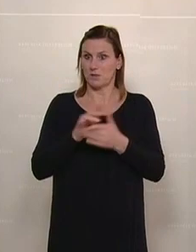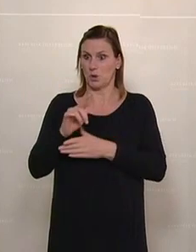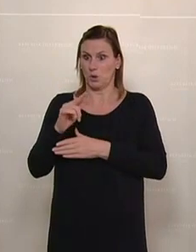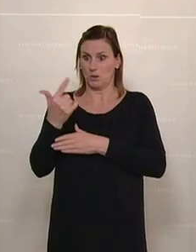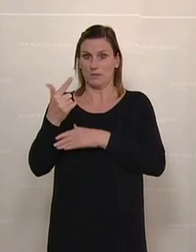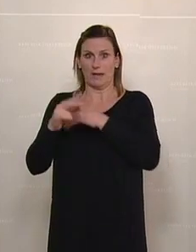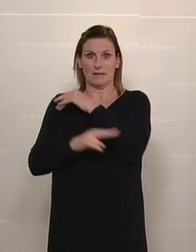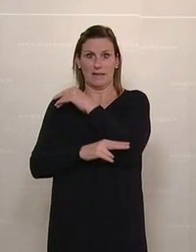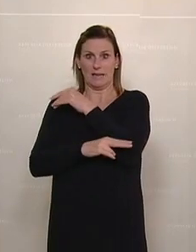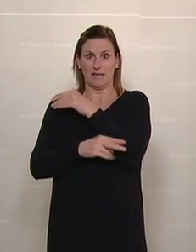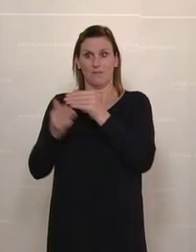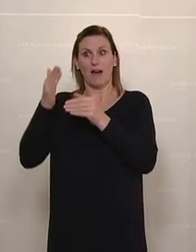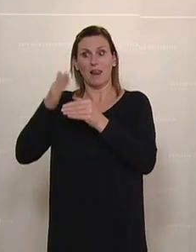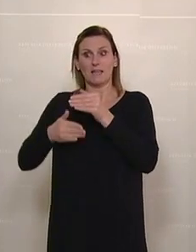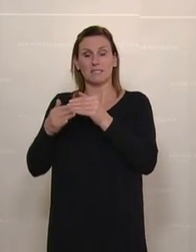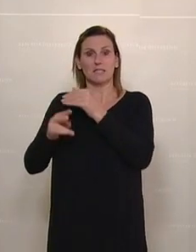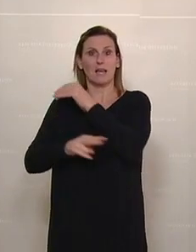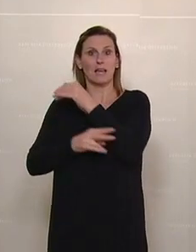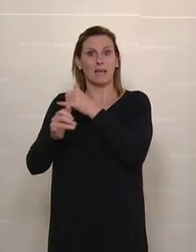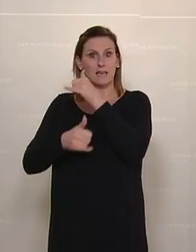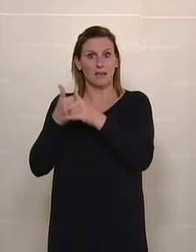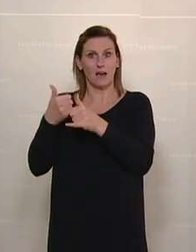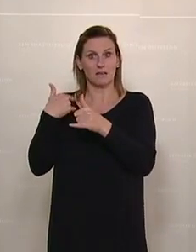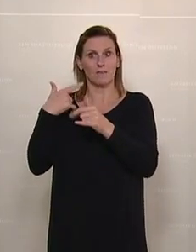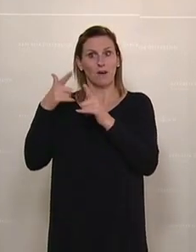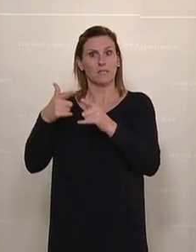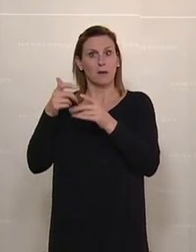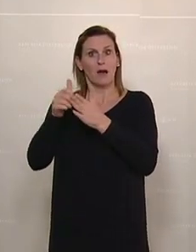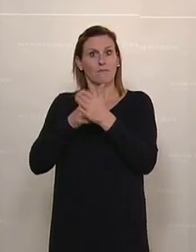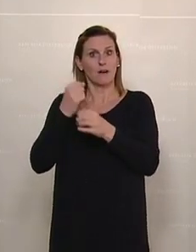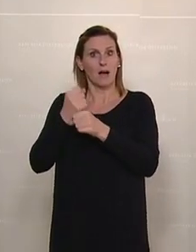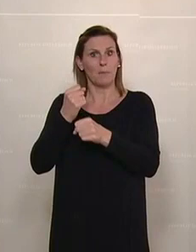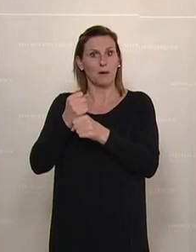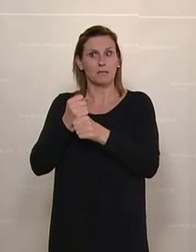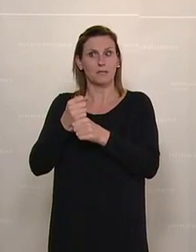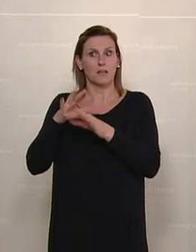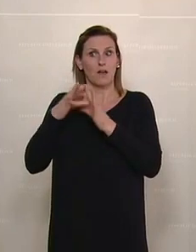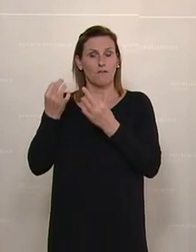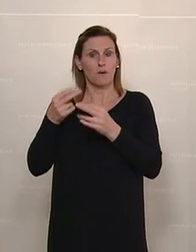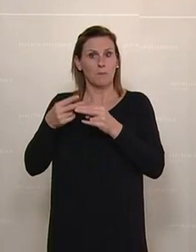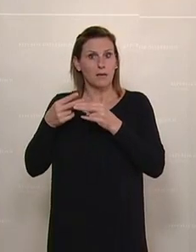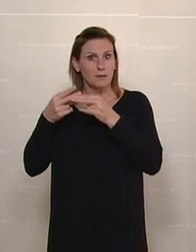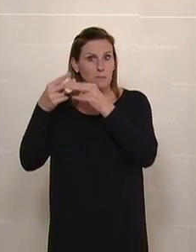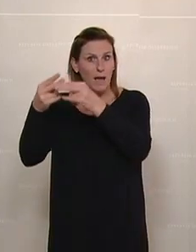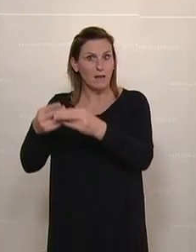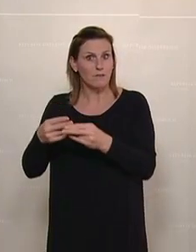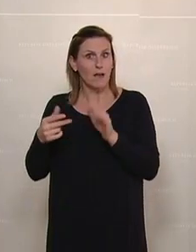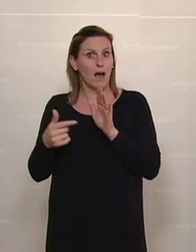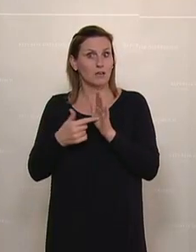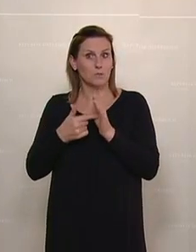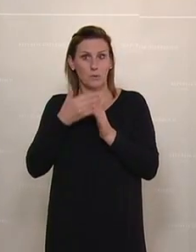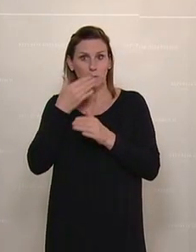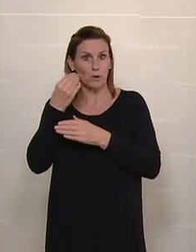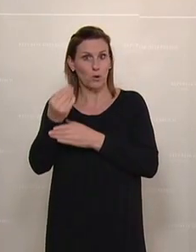zweite Lehrling war im letzten Lehrjahr, begann im September zu arbeiten, hätte keinen Familienbeihilfenanspruch mehr, hat auch